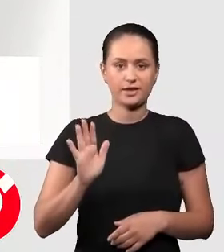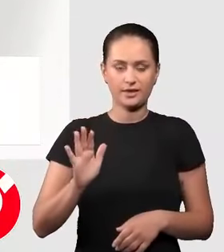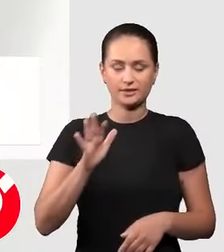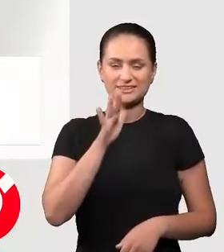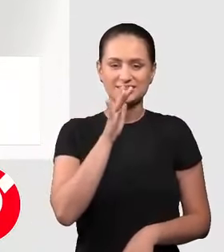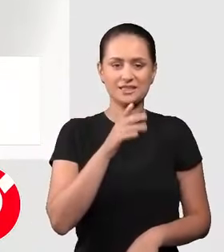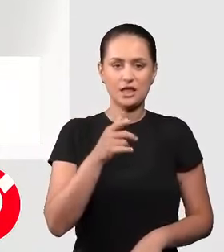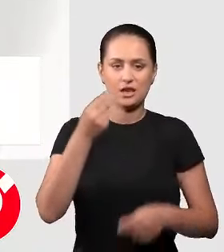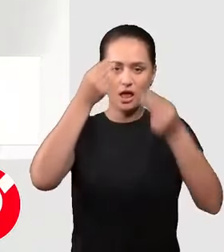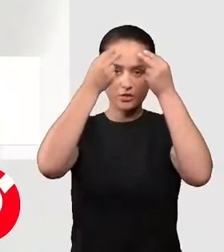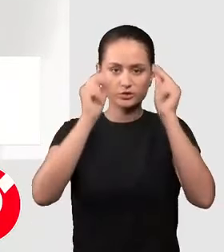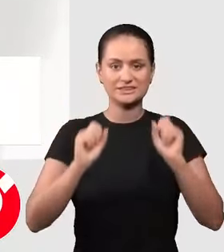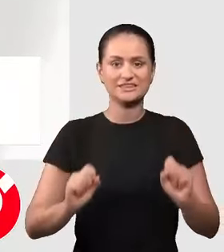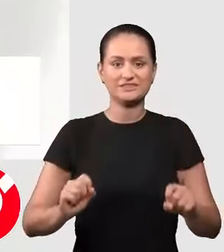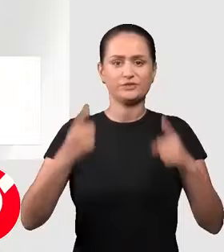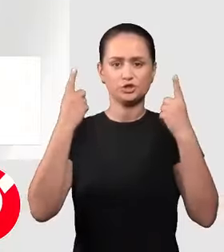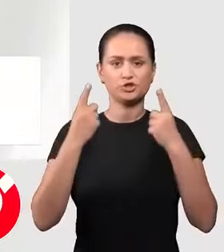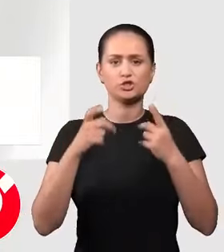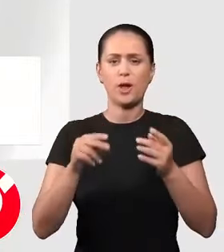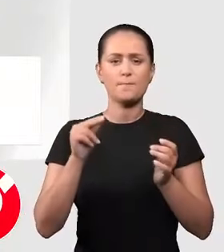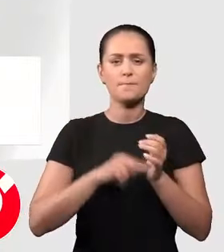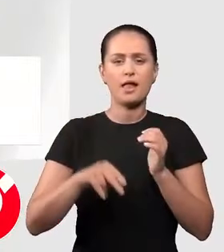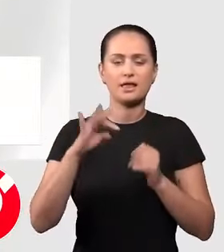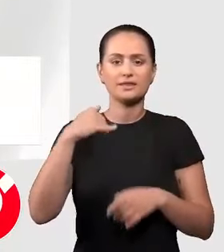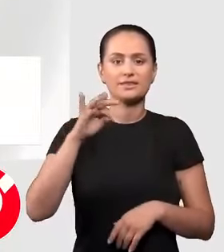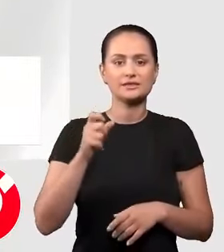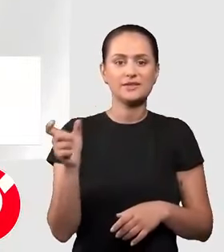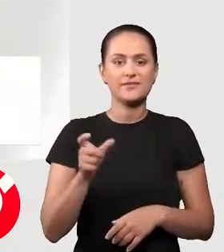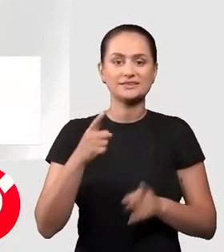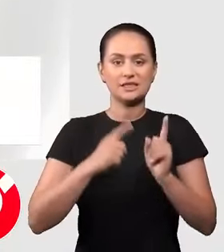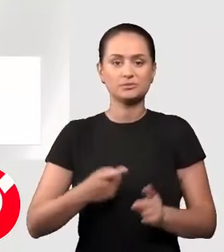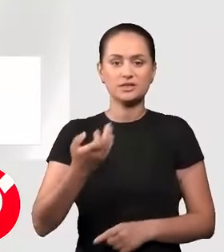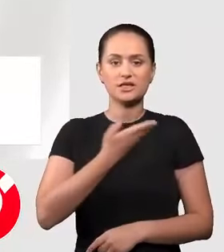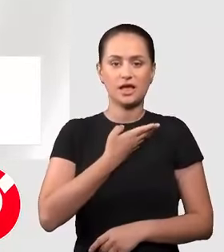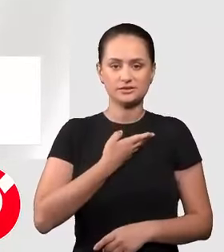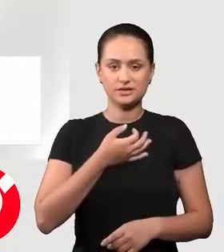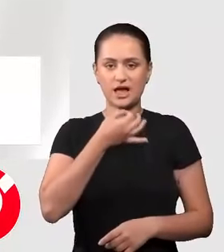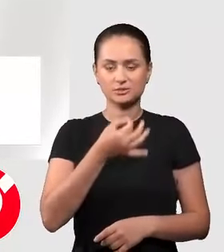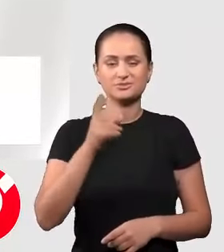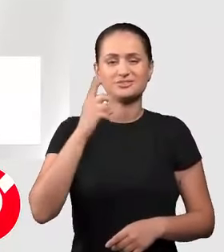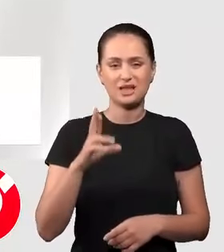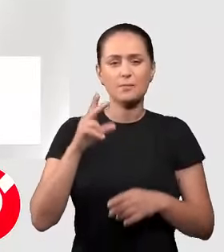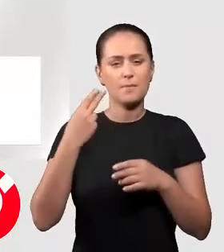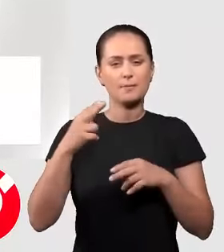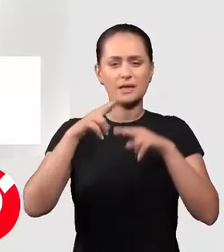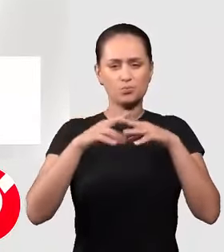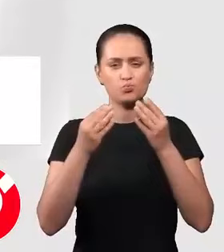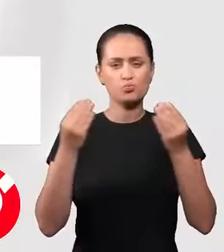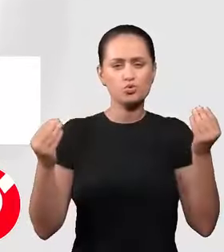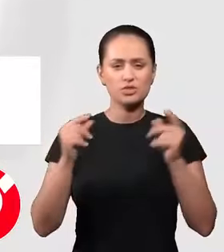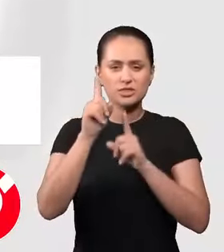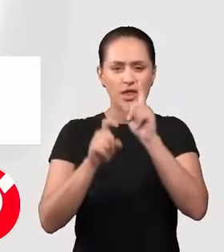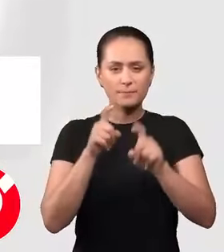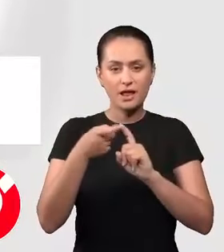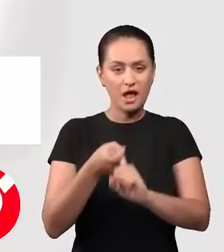Comandamentul de Sud, anunță sfârșitul iminent al cele mai intense faze a războiului din fâșia Gaza, relatează Haaretz, dar rămân încă multe